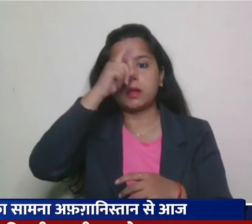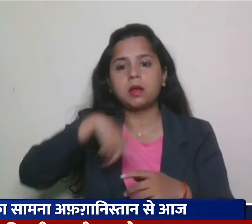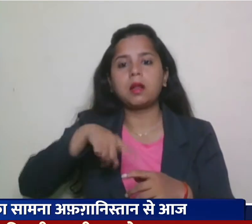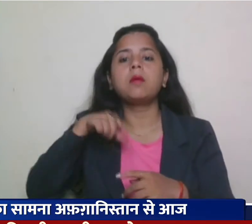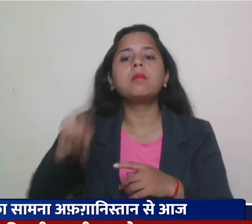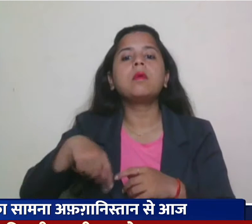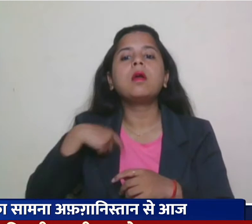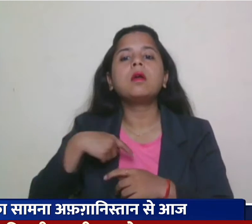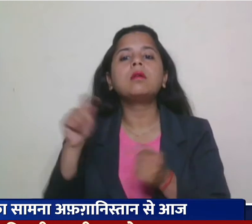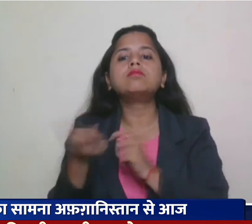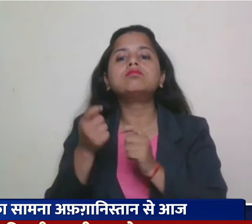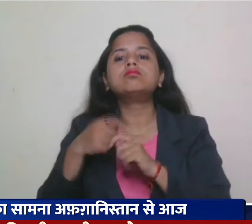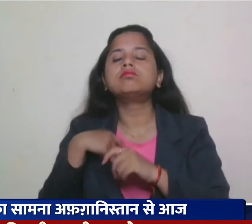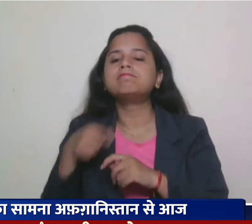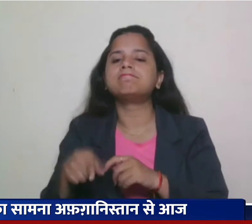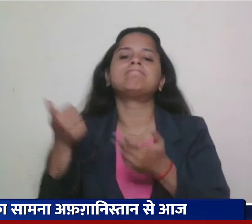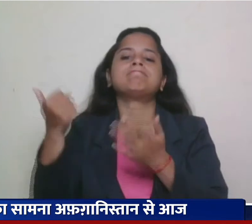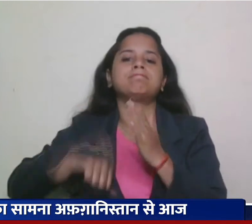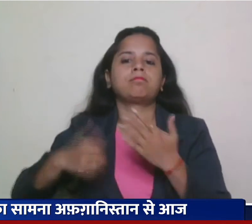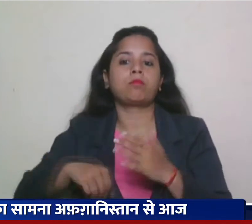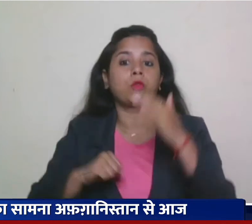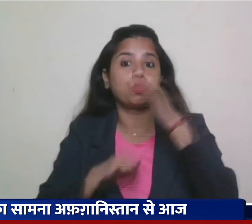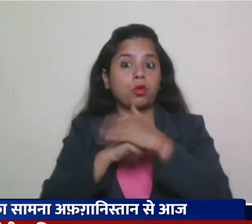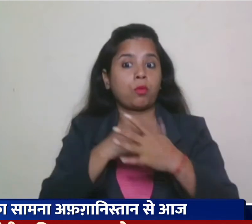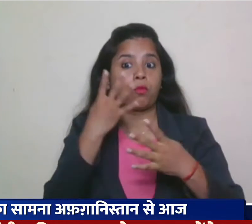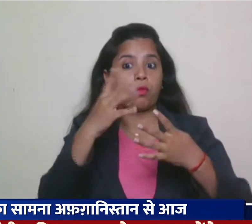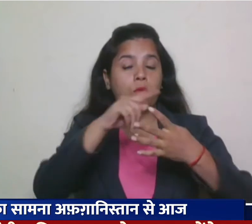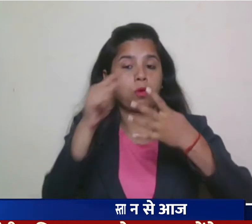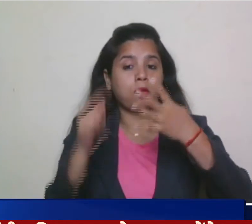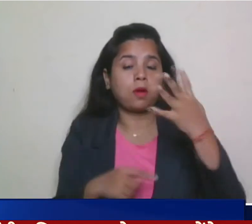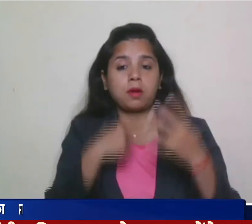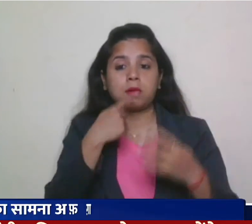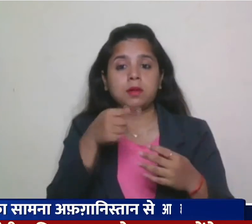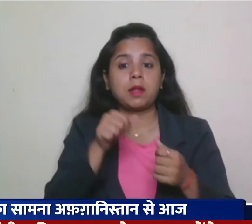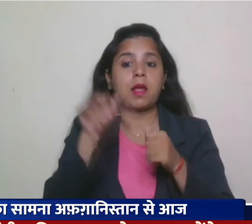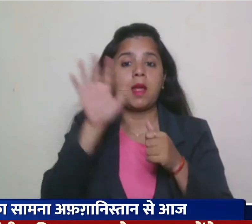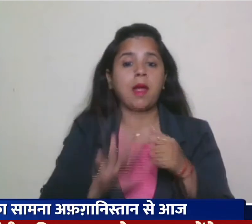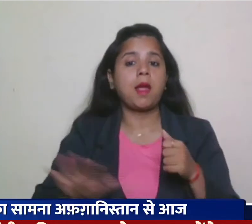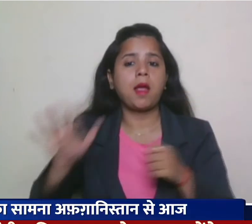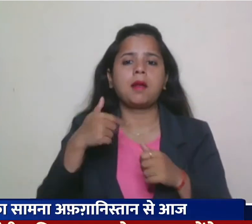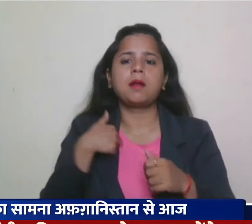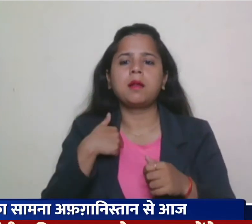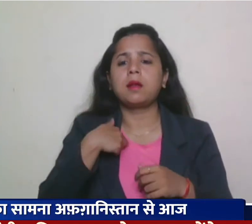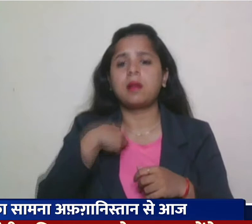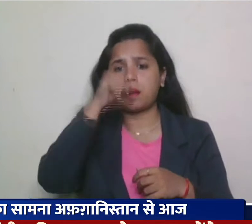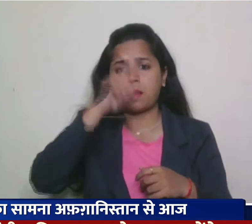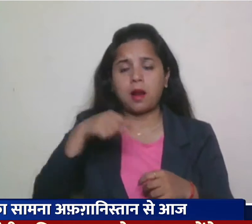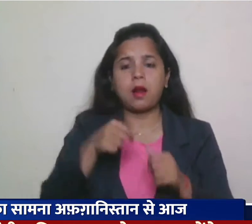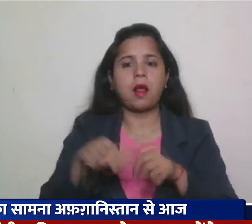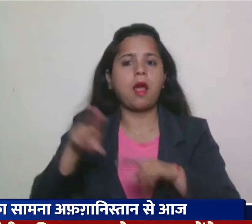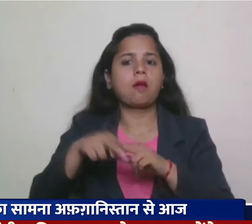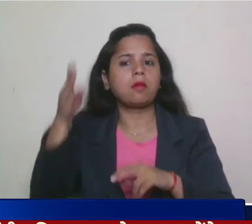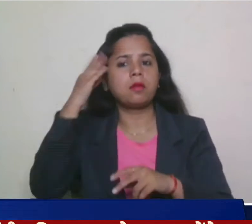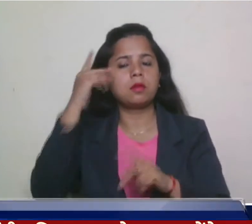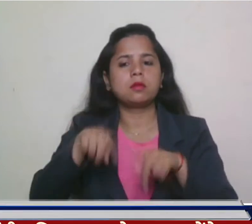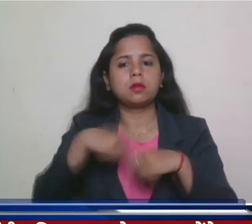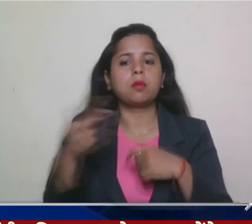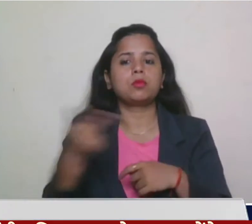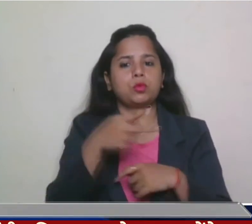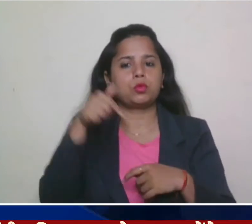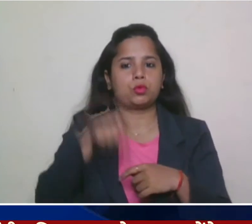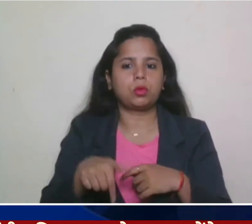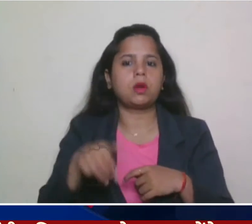दिखाया। आज उपर चुआर की आखरी मुकाबले कि अगर बात करे तो एशिया से बाहर हो चुकी भारत और अफगानस्